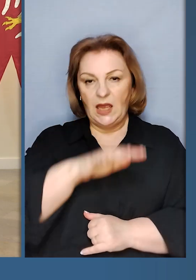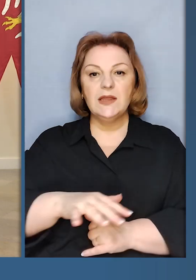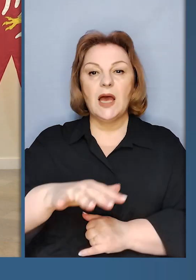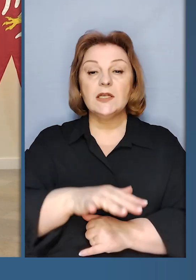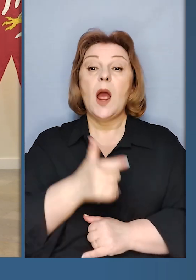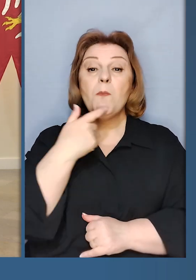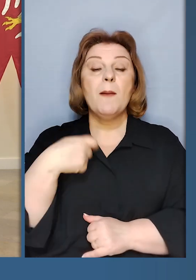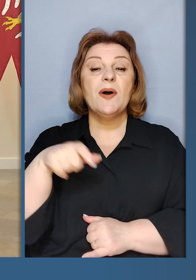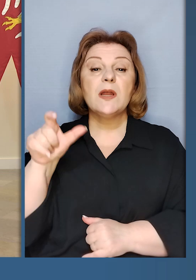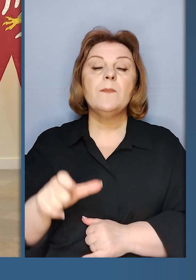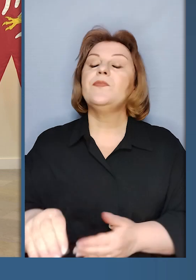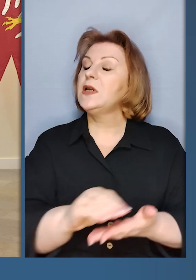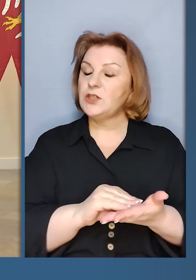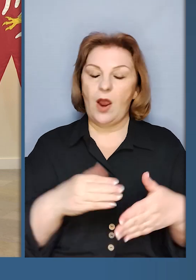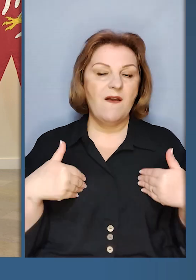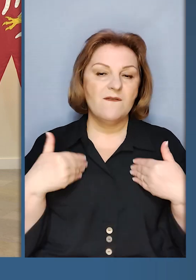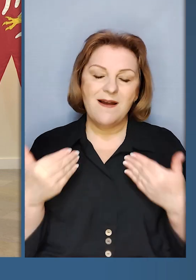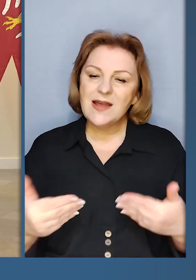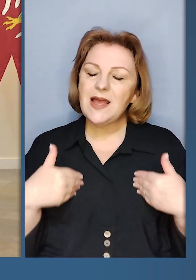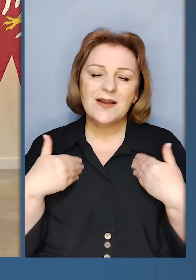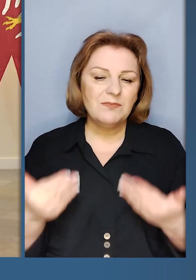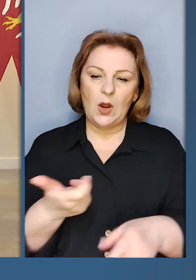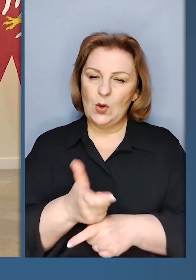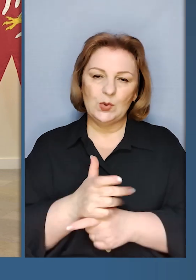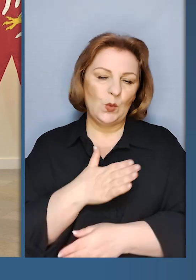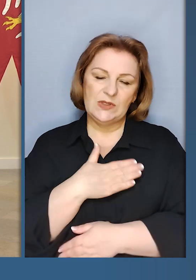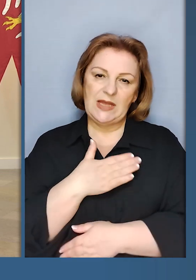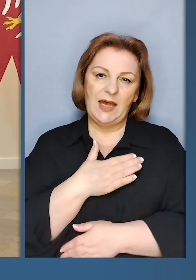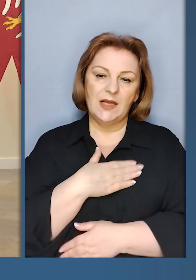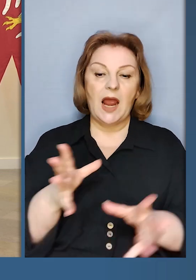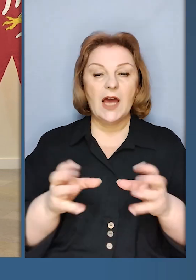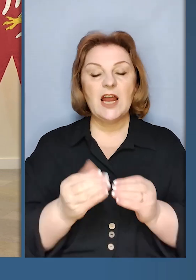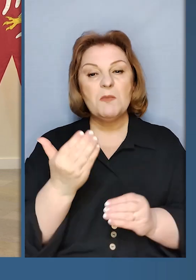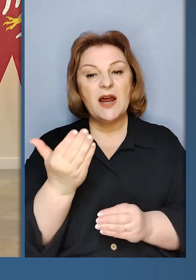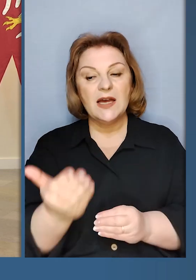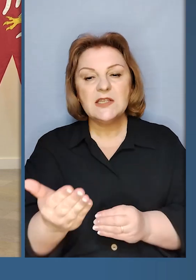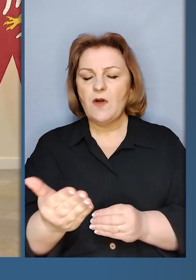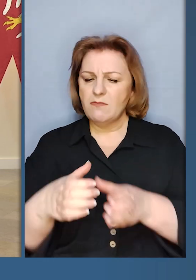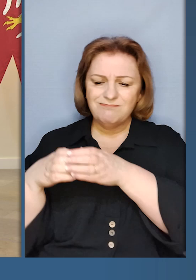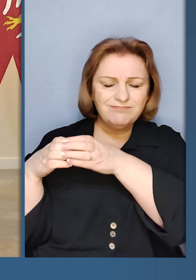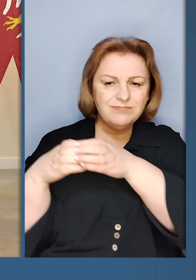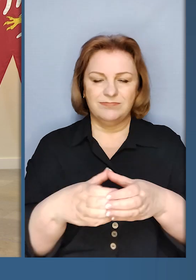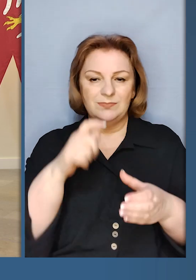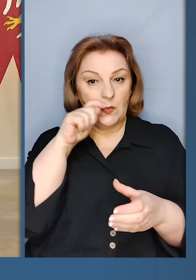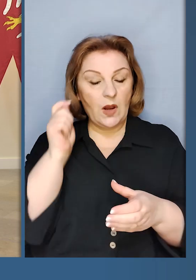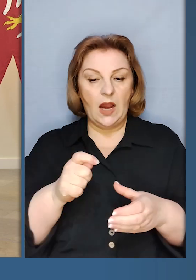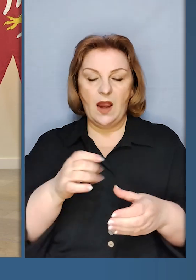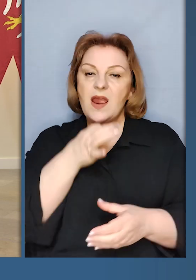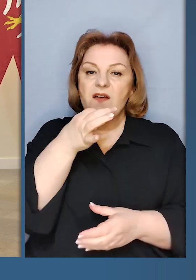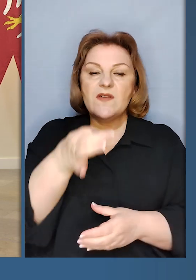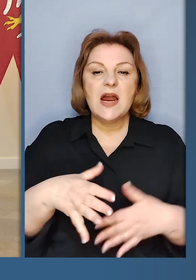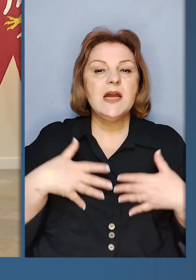держави. Пане Президенте, ще раз вас вітаю дуже середечно разом з вашою цілою делегацією і